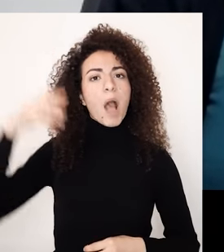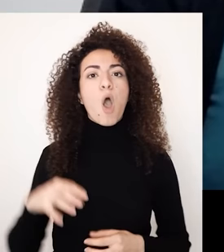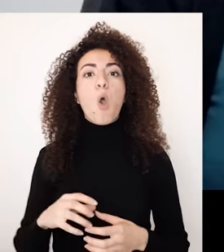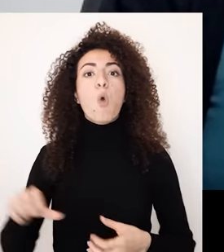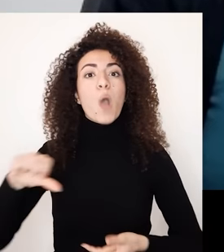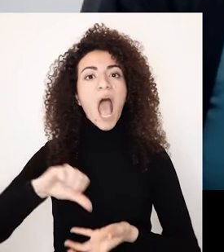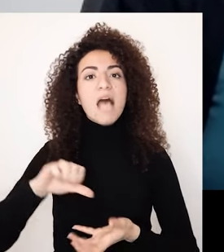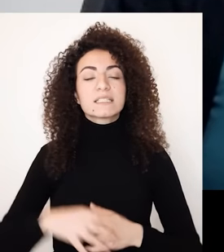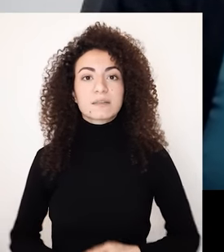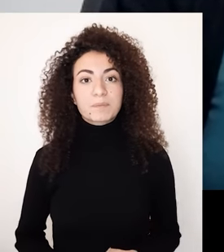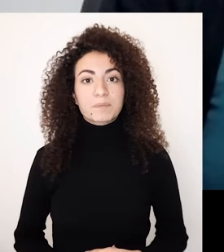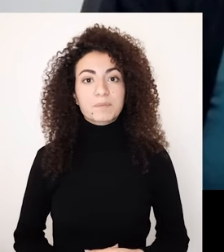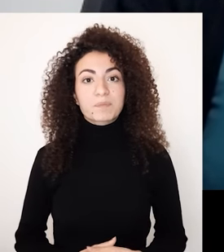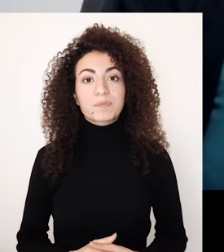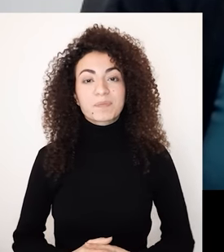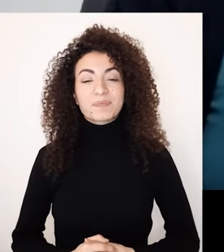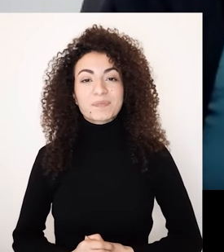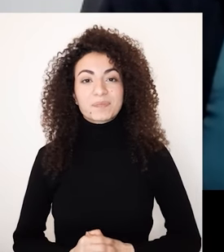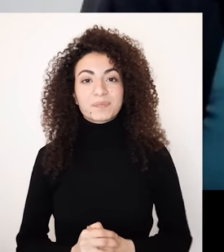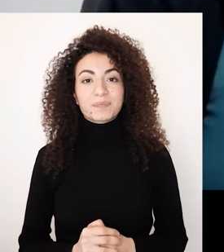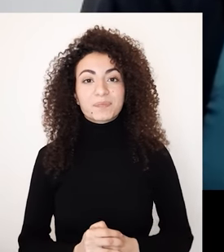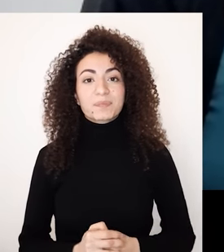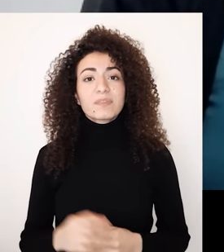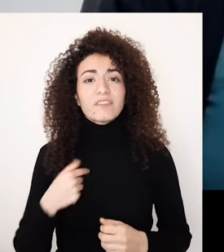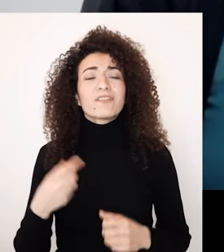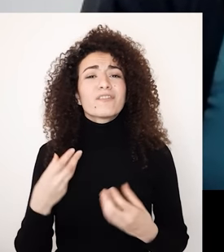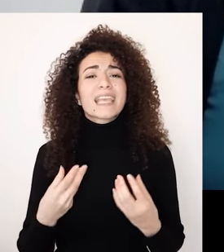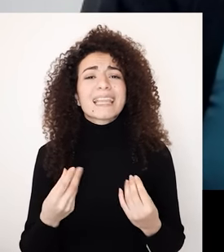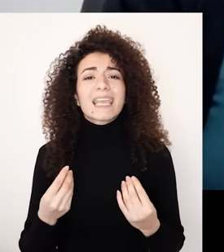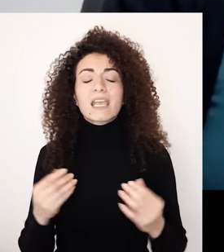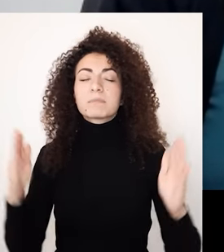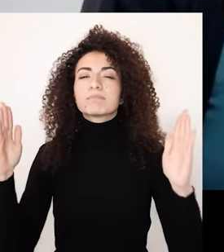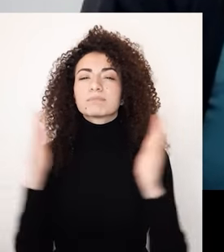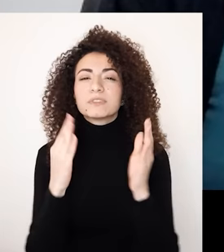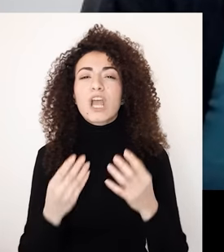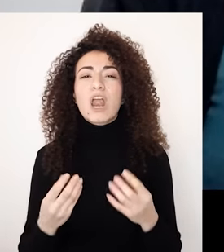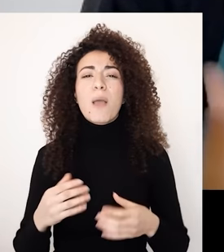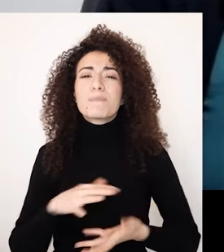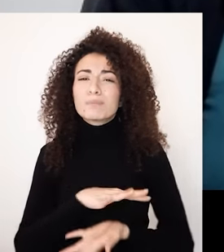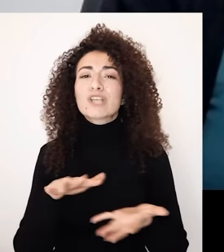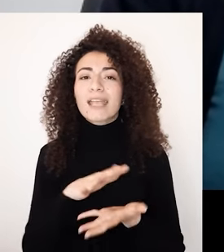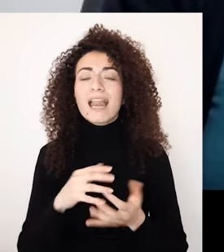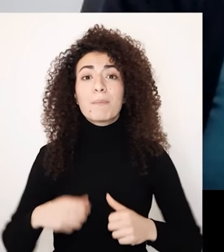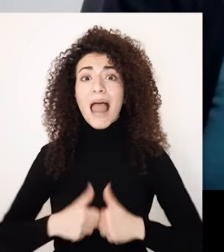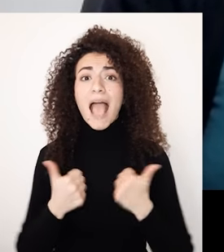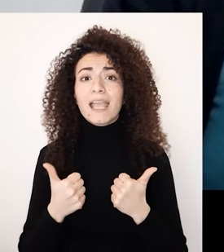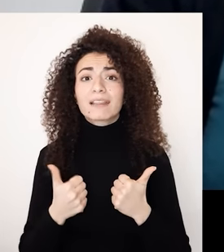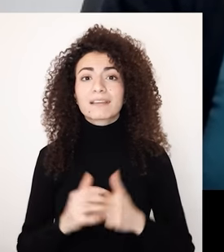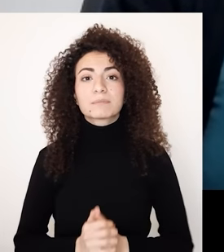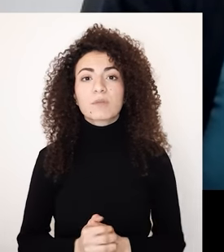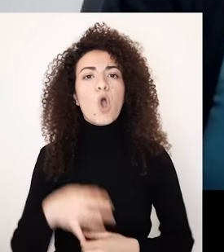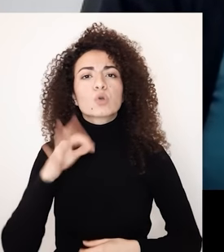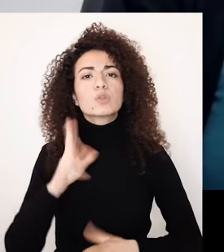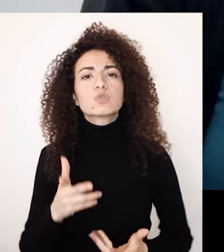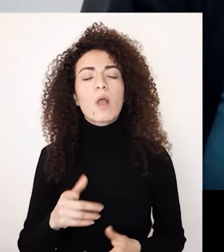نقرأ عشفيف لكن ما نسمع عن جملة واحدة السعوبات اللي اتعرضتها يعني في جيلة الحياة هي